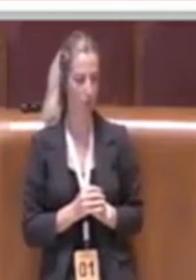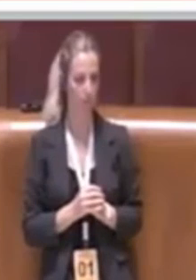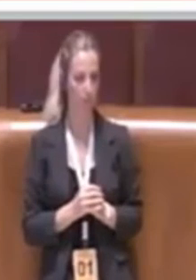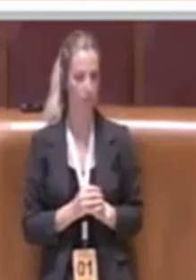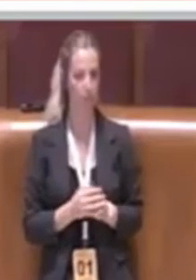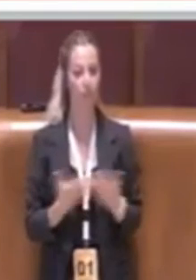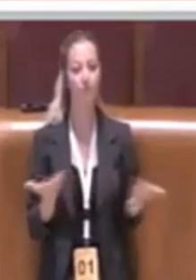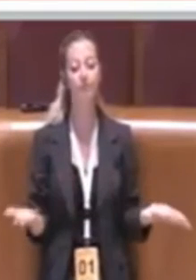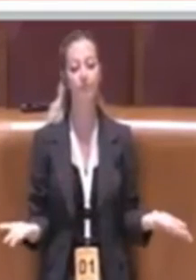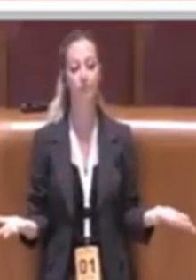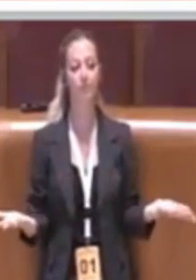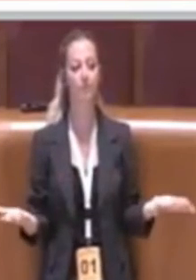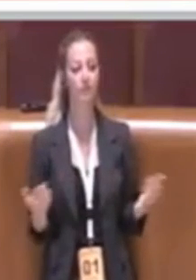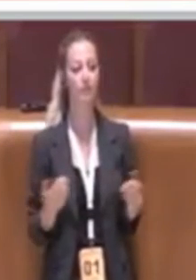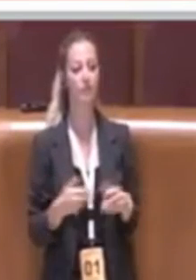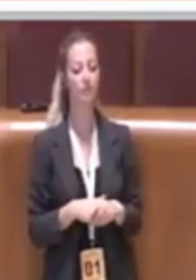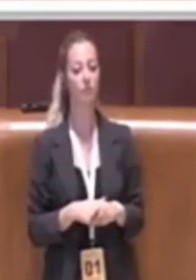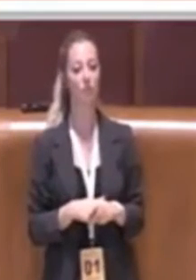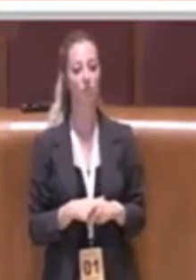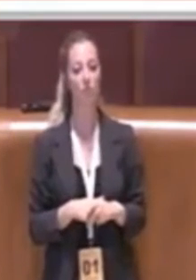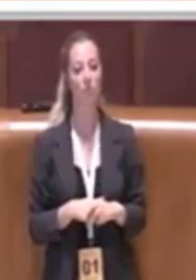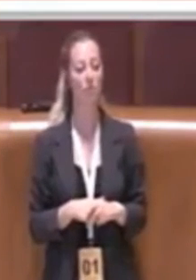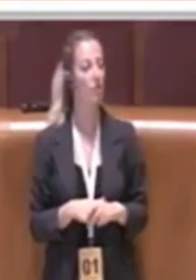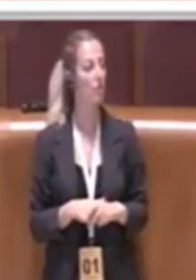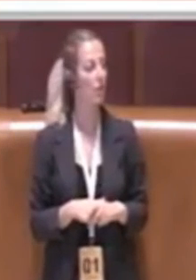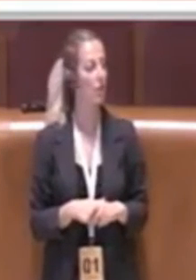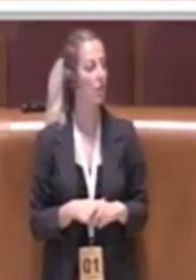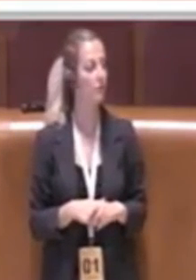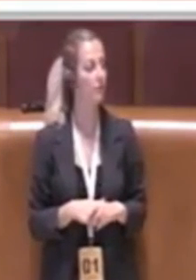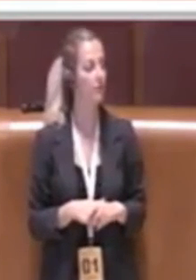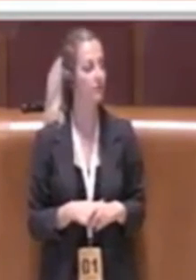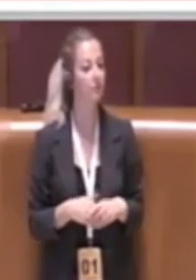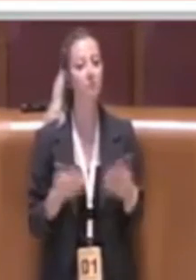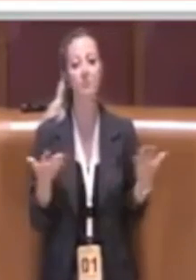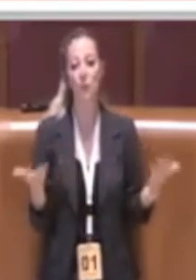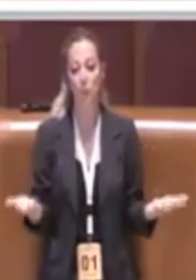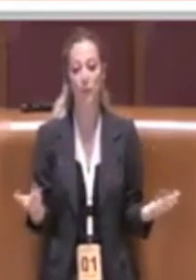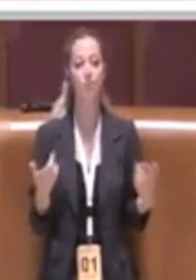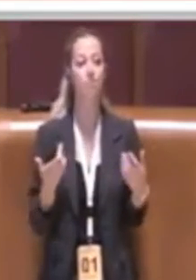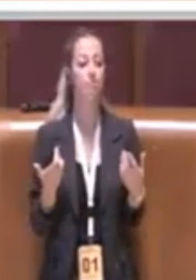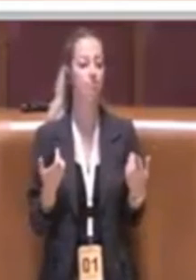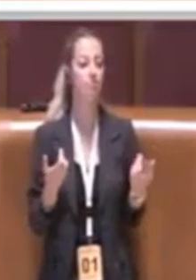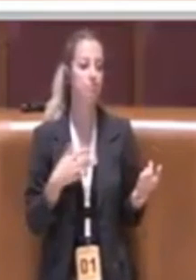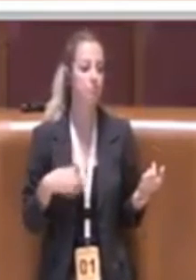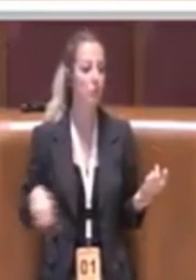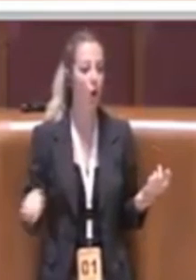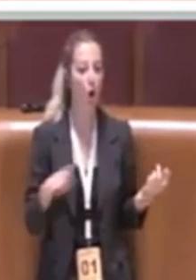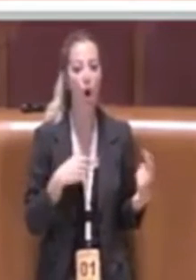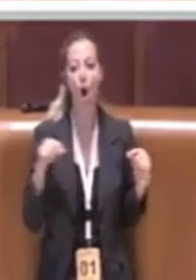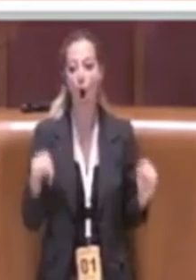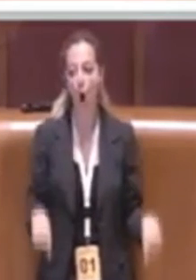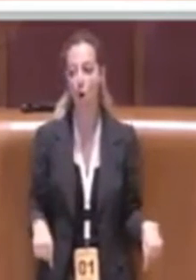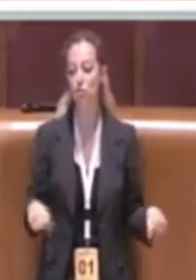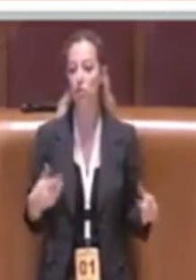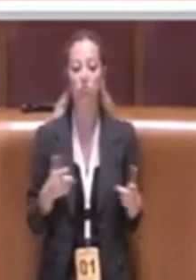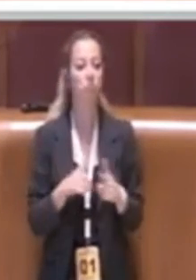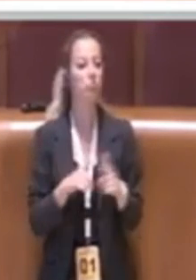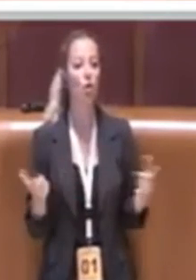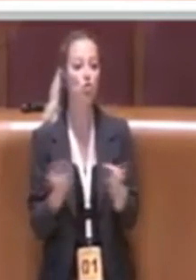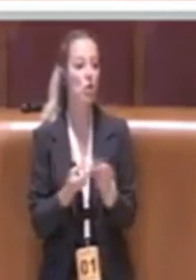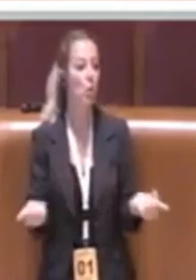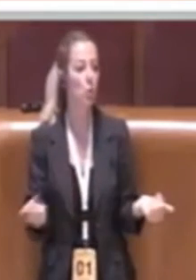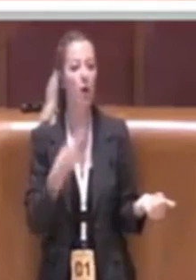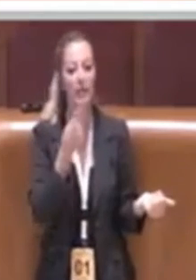Pertanto, visto che noi non ci troviamo nella condizione oggi di poter dire gliela